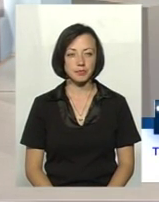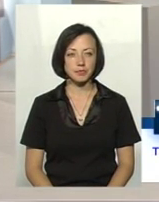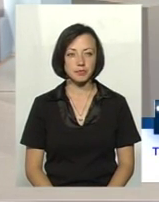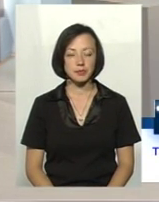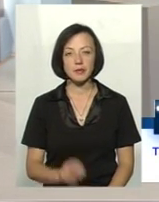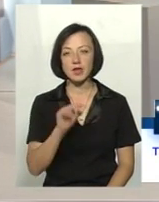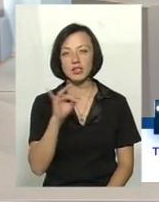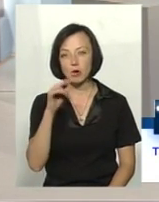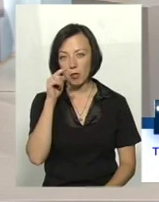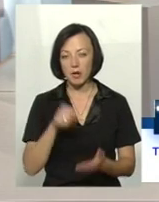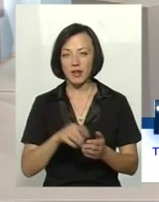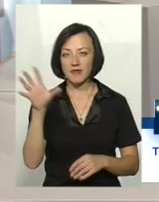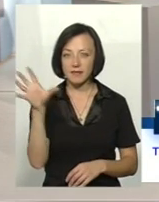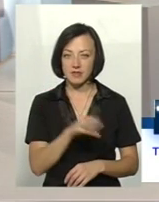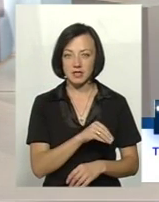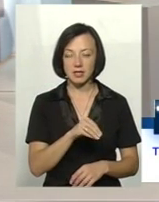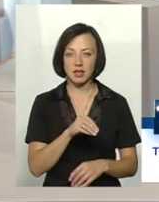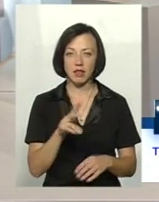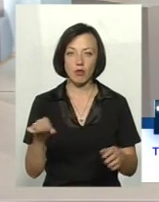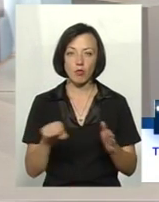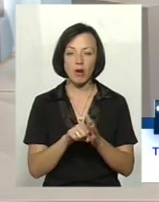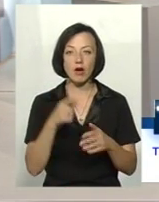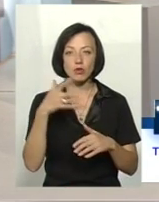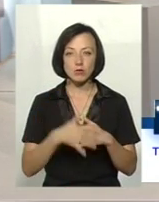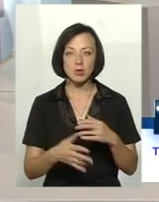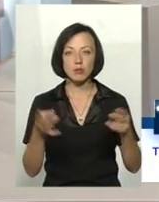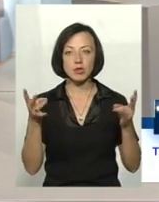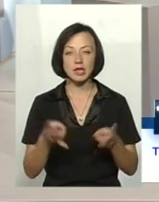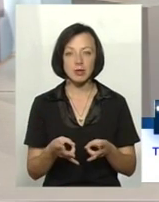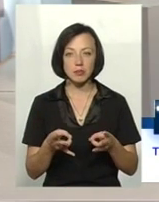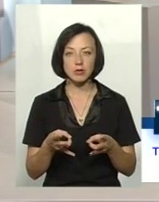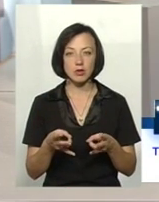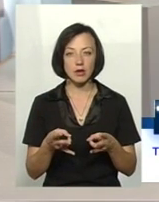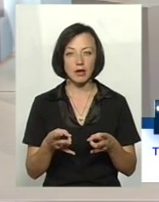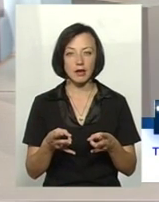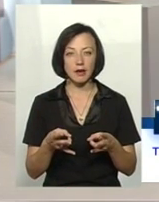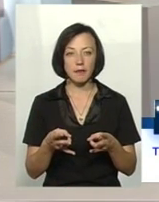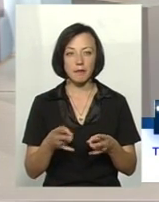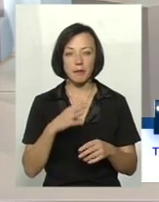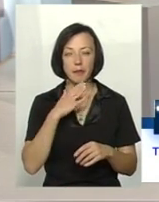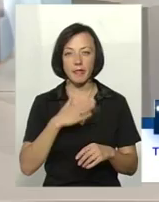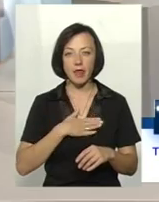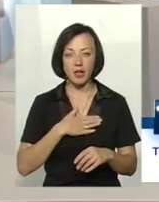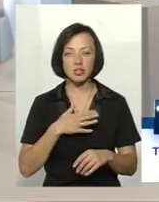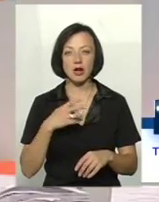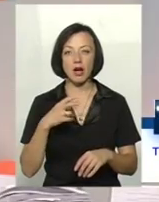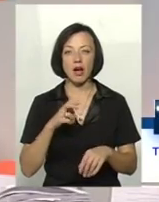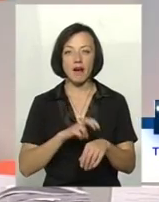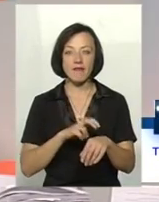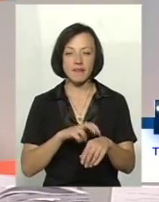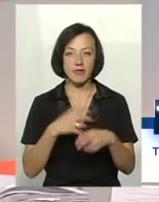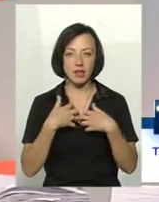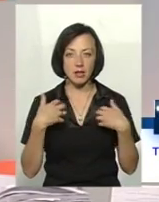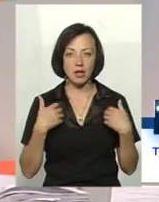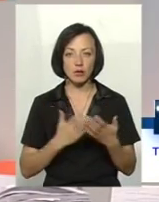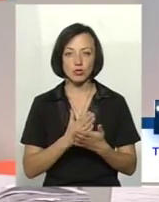Чи попадають всі під між? Ви розумієте, що для цього потрібно, от ми, наша ветеринарна служба, ми, значить,